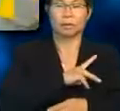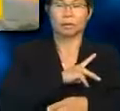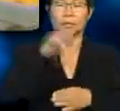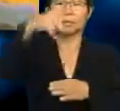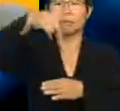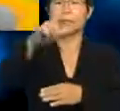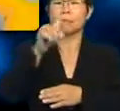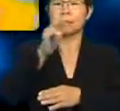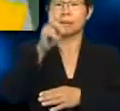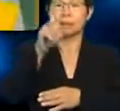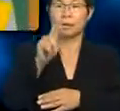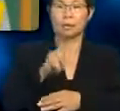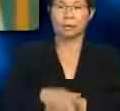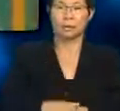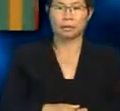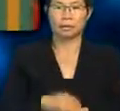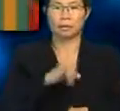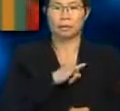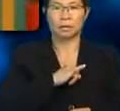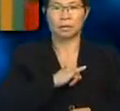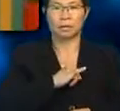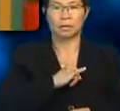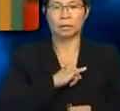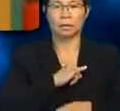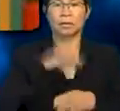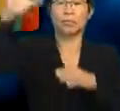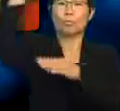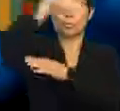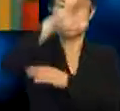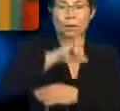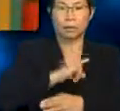Bintang. Bintang.